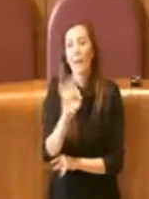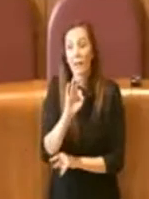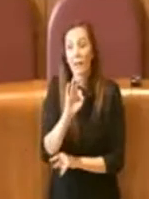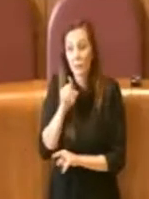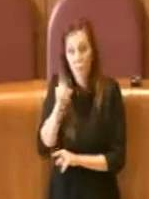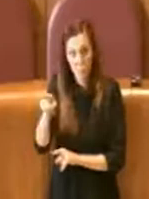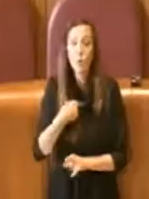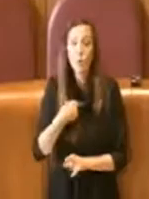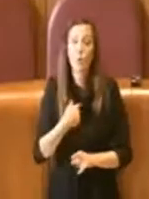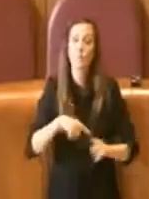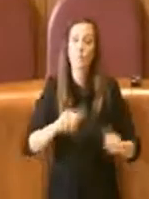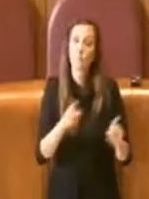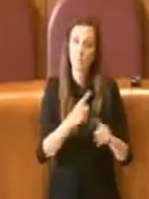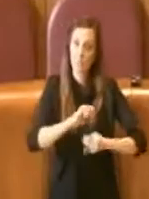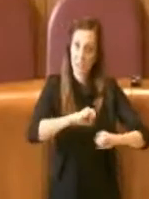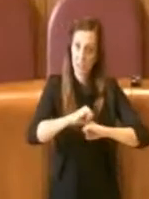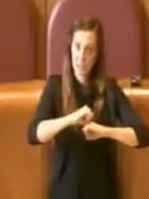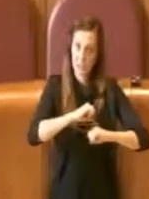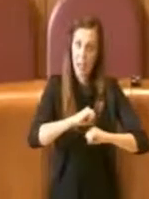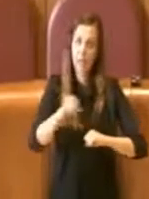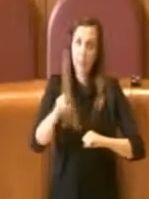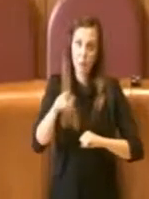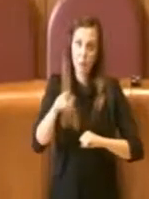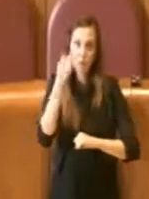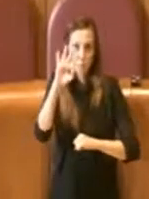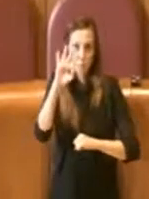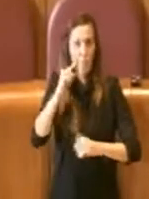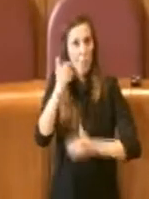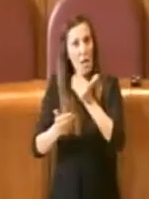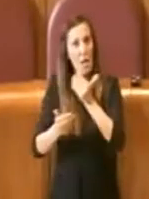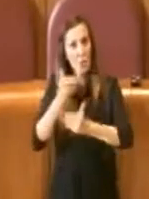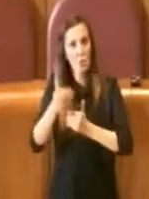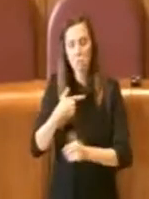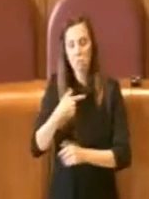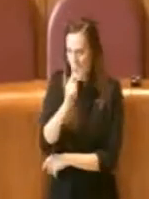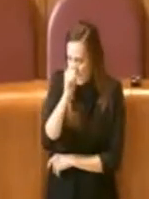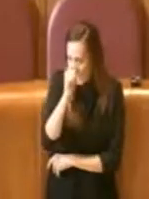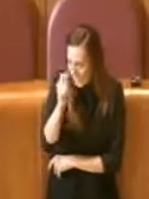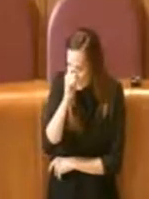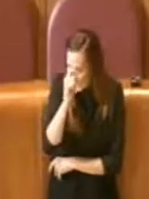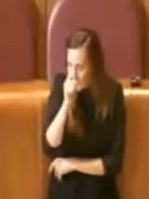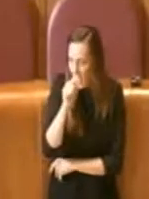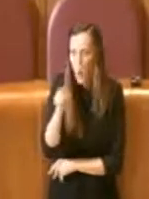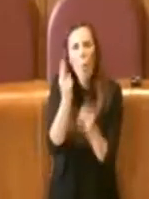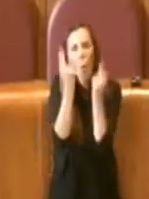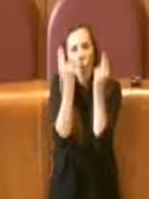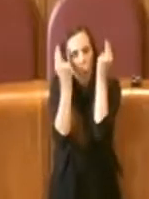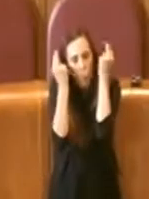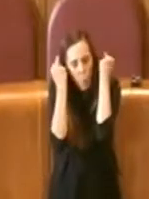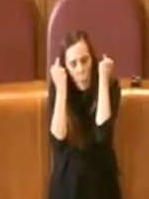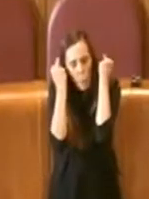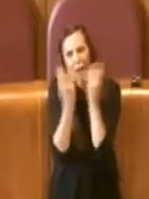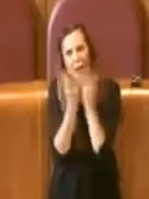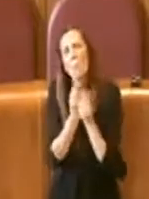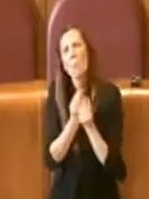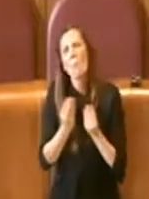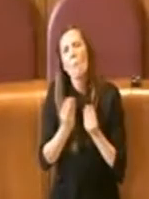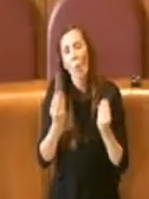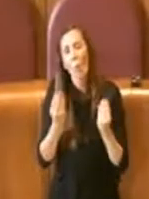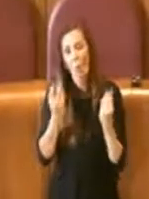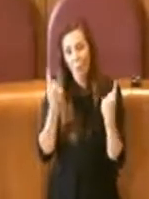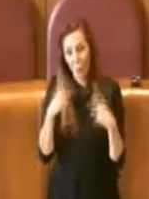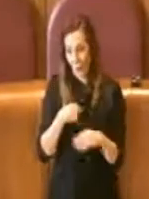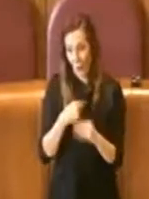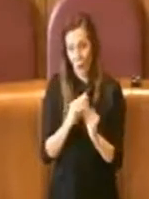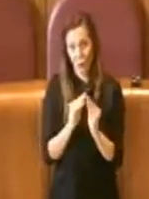professionalmente perfezionato. Avrò quindi rispetto di lui e della sua dimostrata umiltà, anche in base alla mia relativa